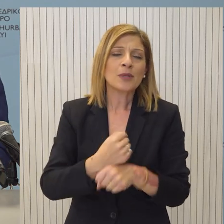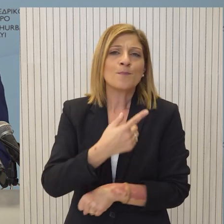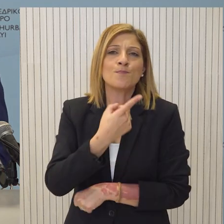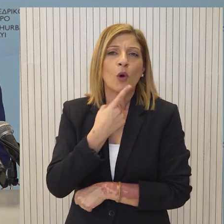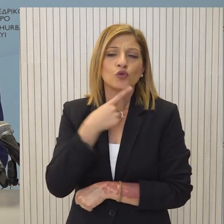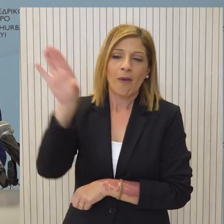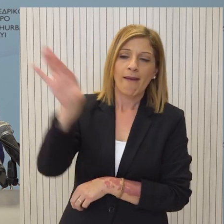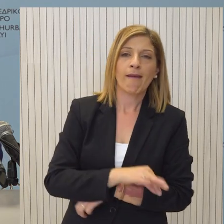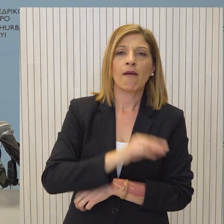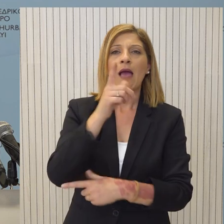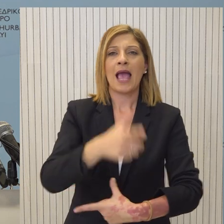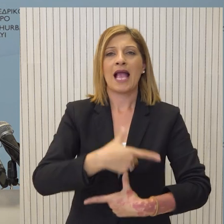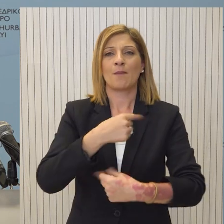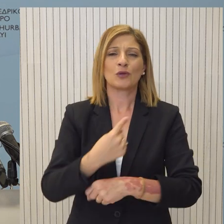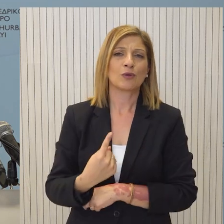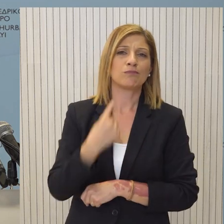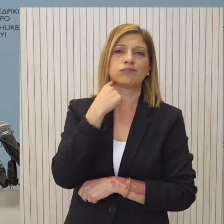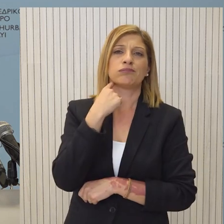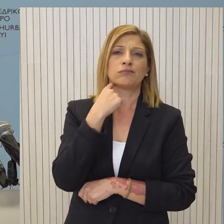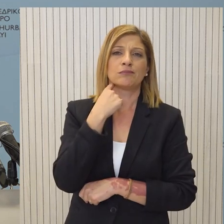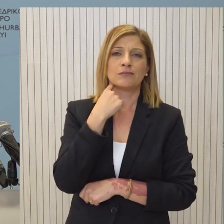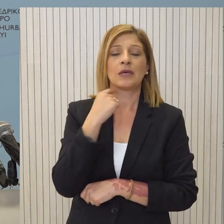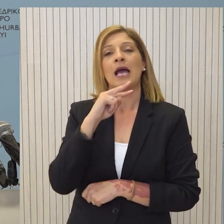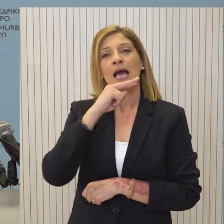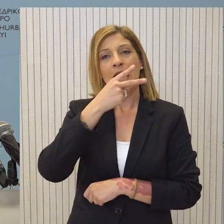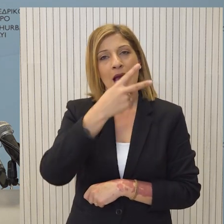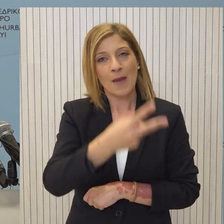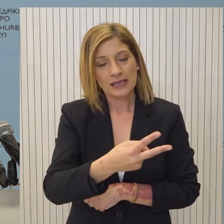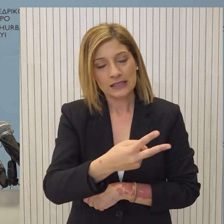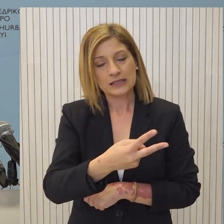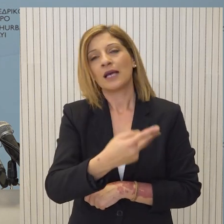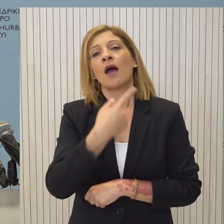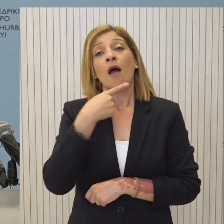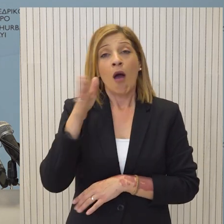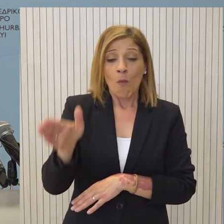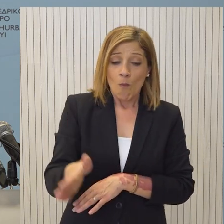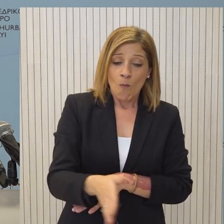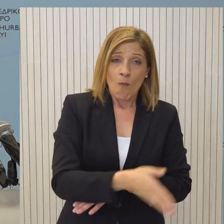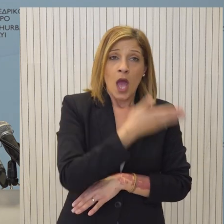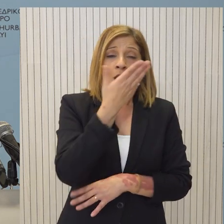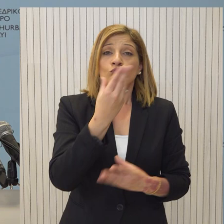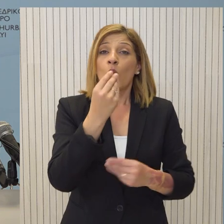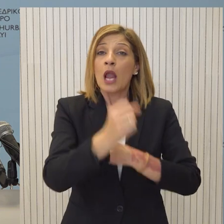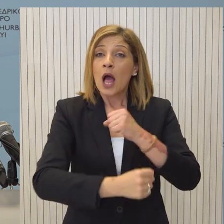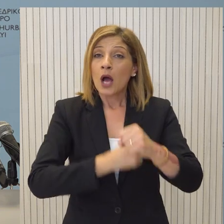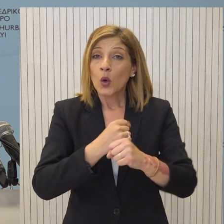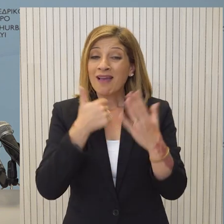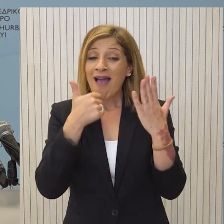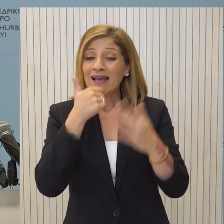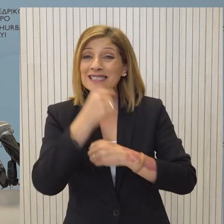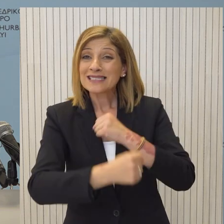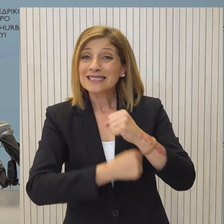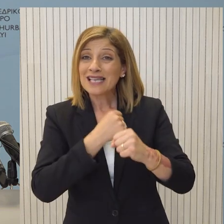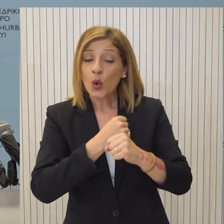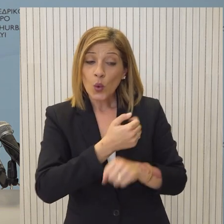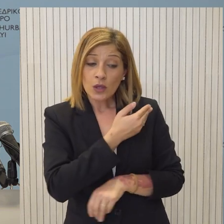Να σας θυμίσω ότι βρισκόμαστε μετά από μια παρατεταμένη περίοδο τέλματος μετά από μια πάροδο έξι ετών χωρίς απεσταλμένα από πλευράς του